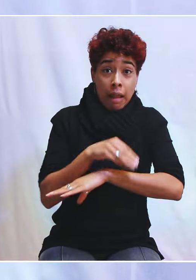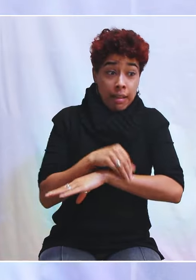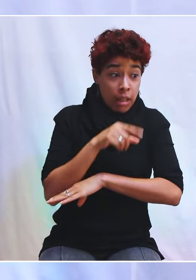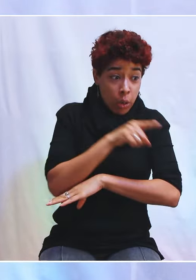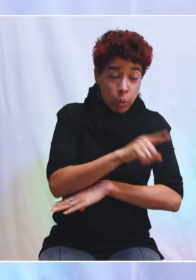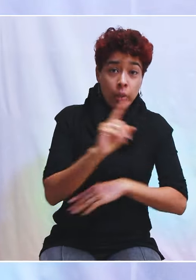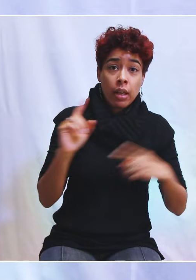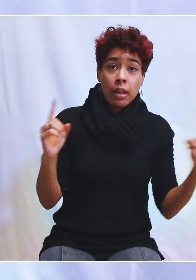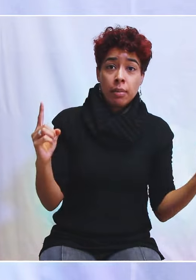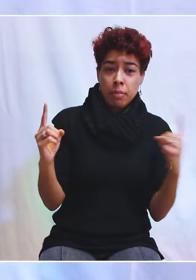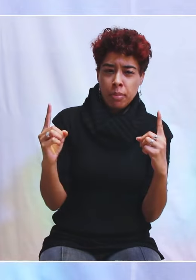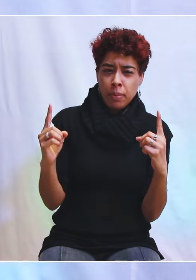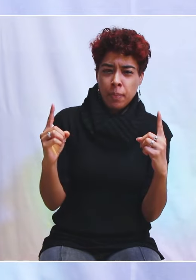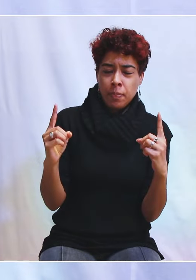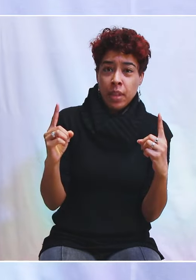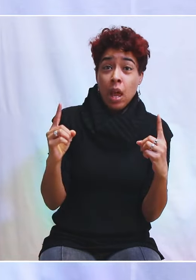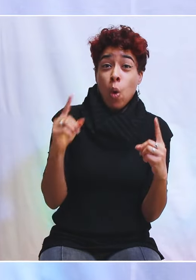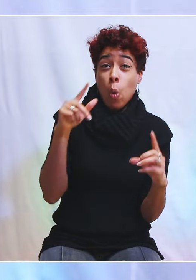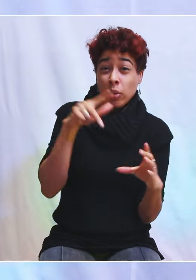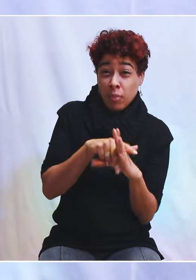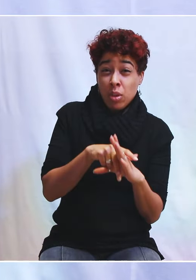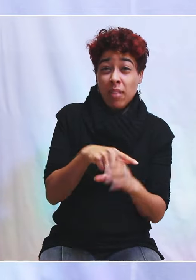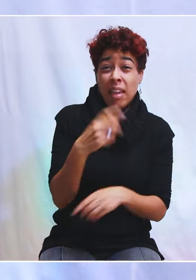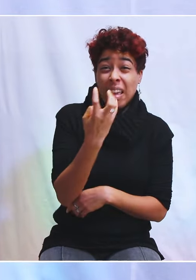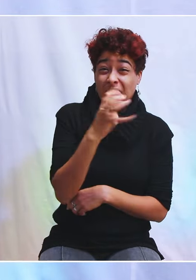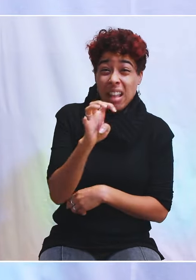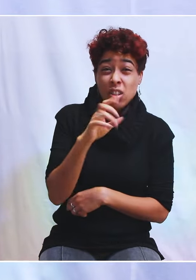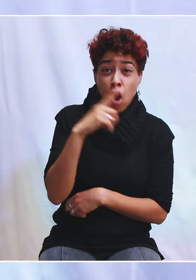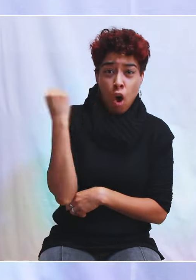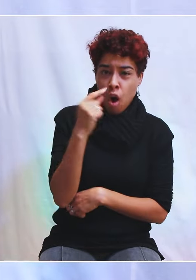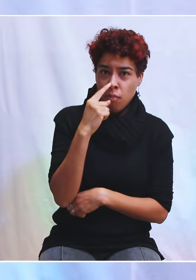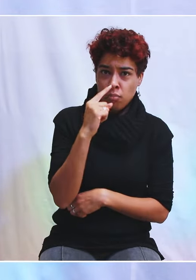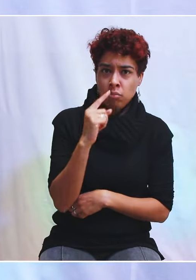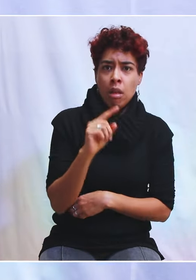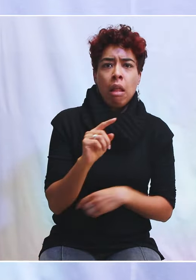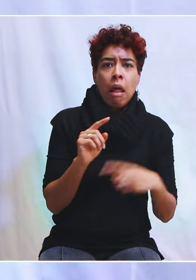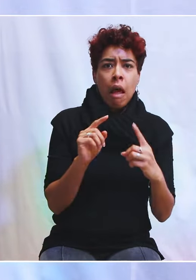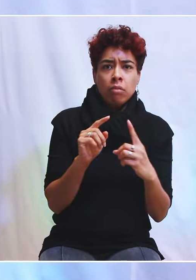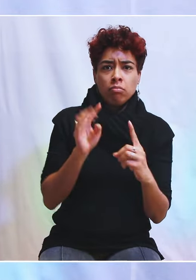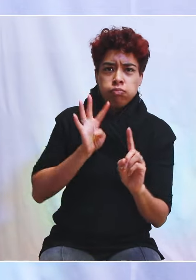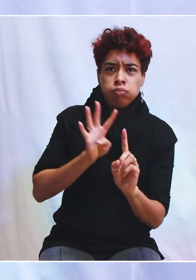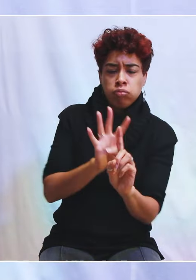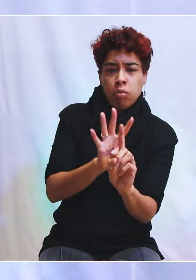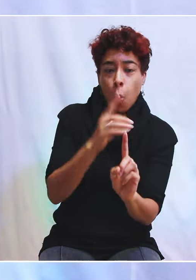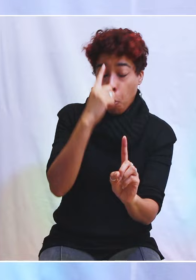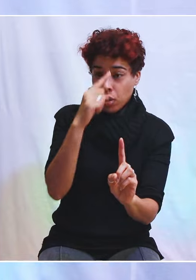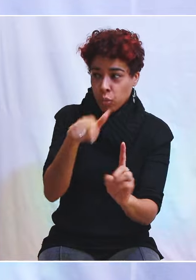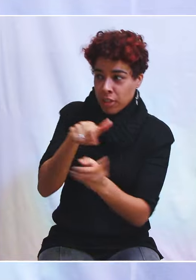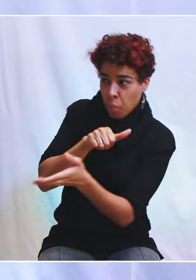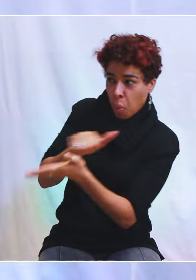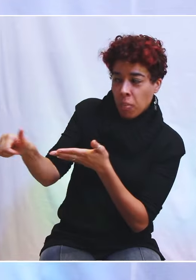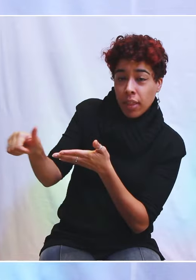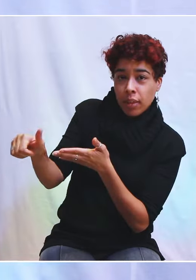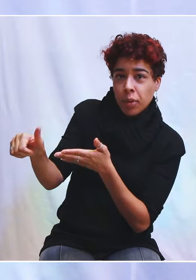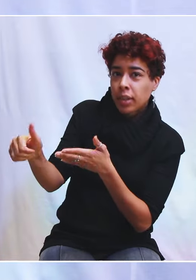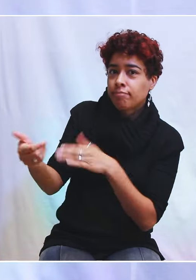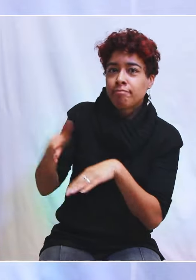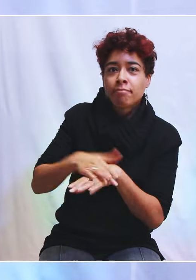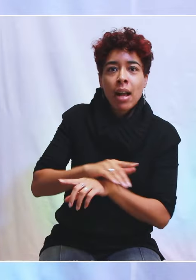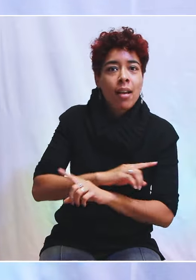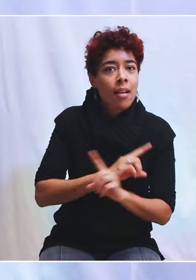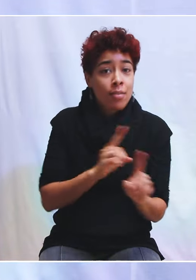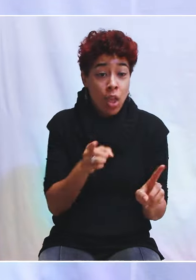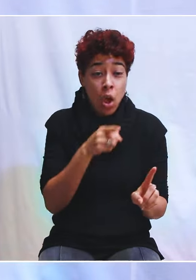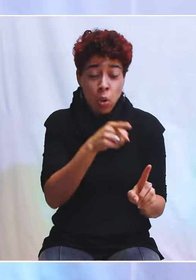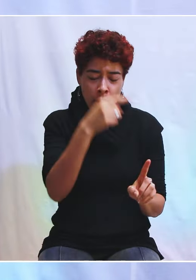à l'origine, il vient avec 400 hommes. Et on pourrait croire qu'il vient pour détruire Jacob, qu'il lui en veut encore, mais il quelque chose qui s'est passé dans l'état d